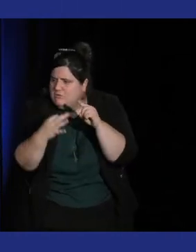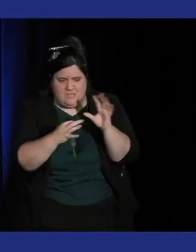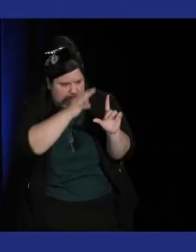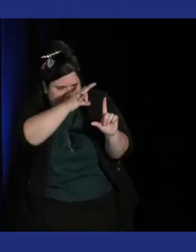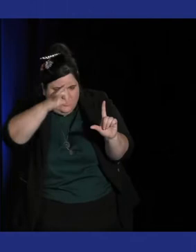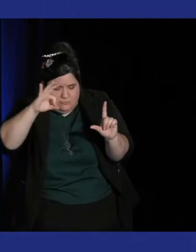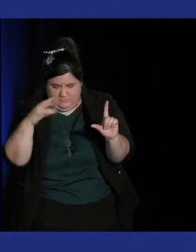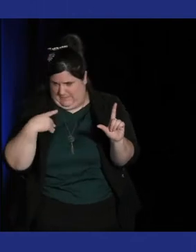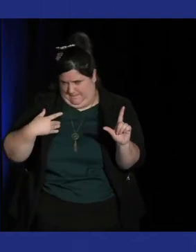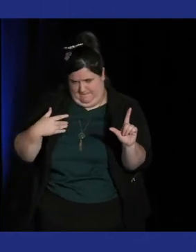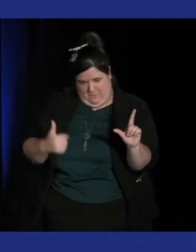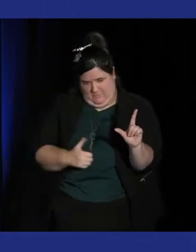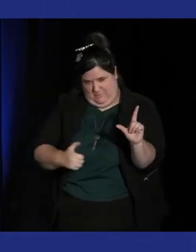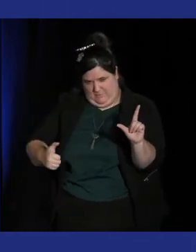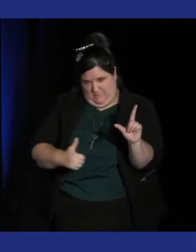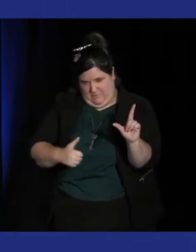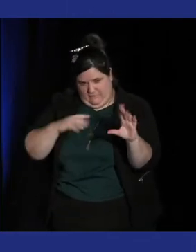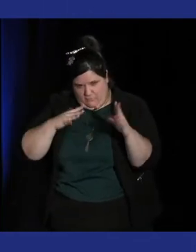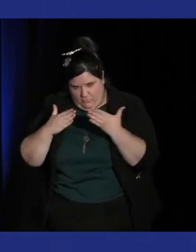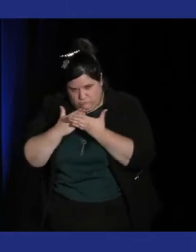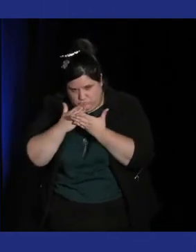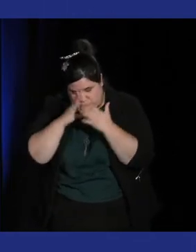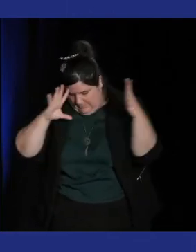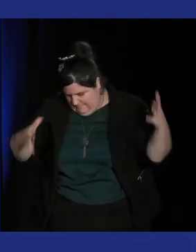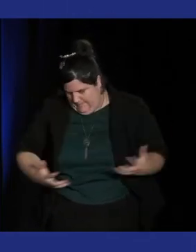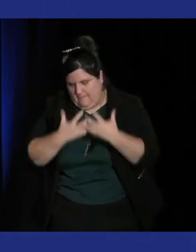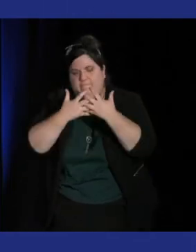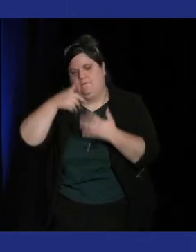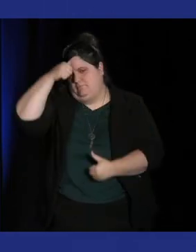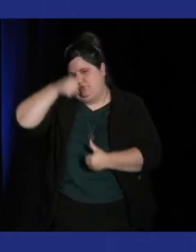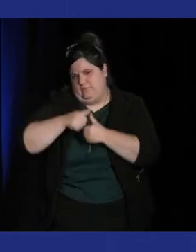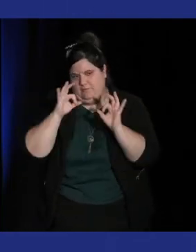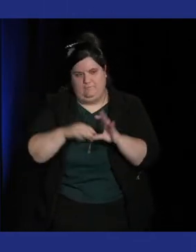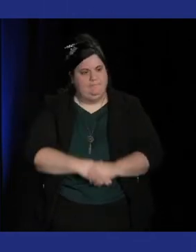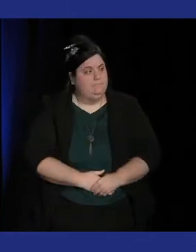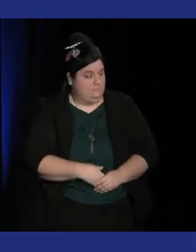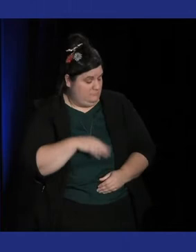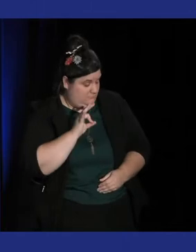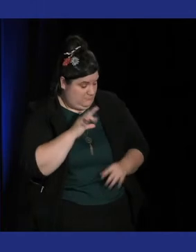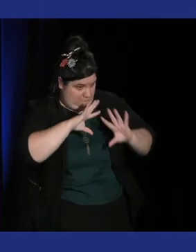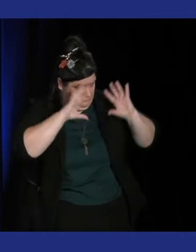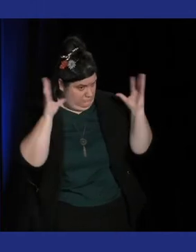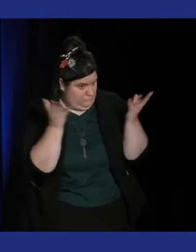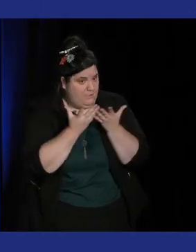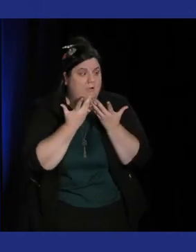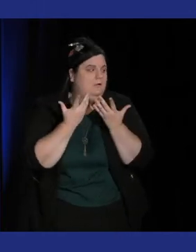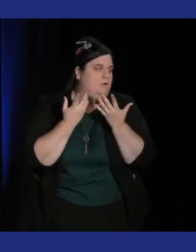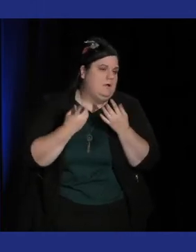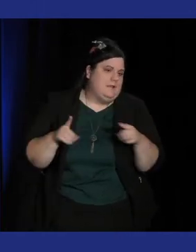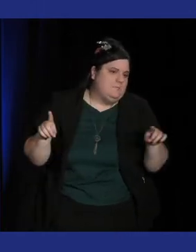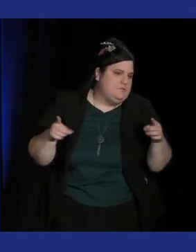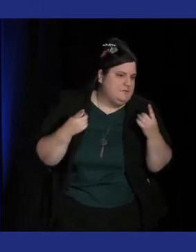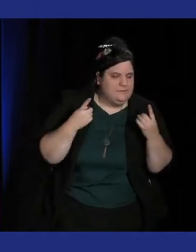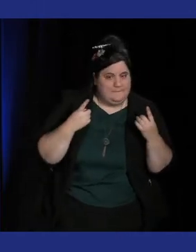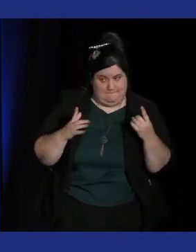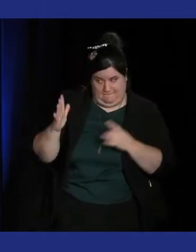'intégration et le souvenir va être un peu différent Je pense qu'il y a de manière générale en fait la musique est liée